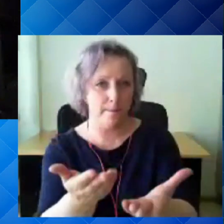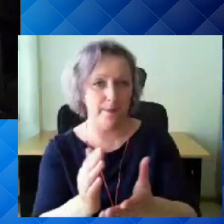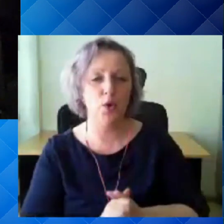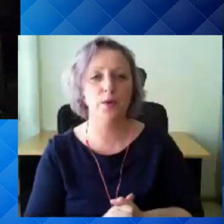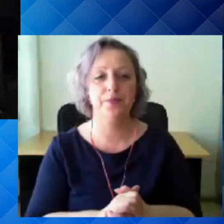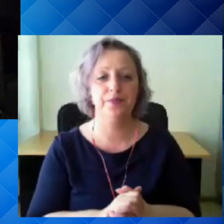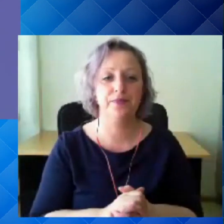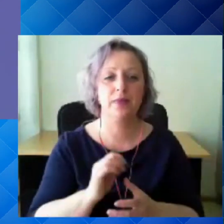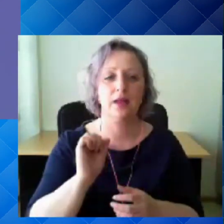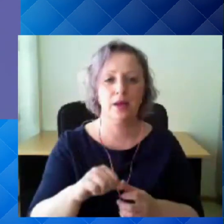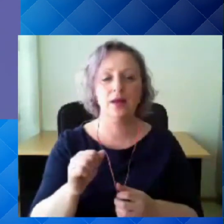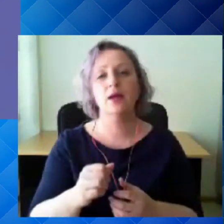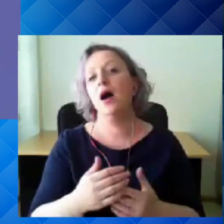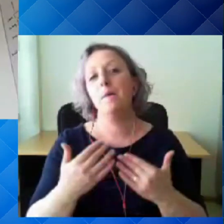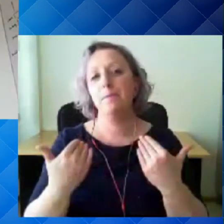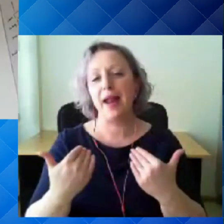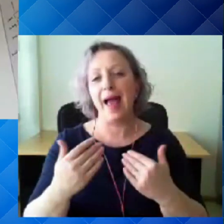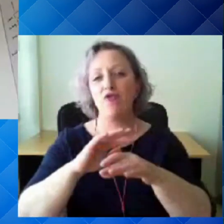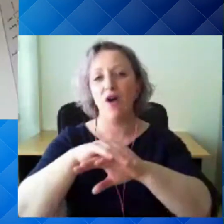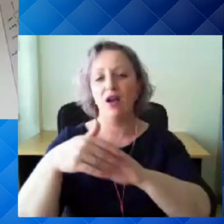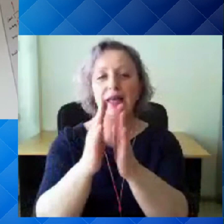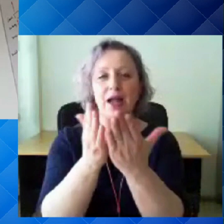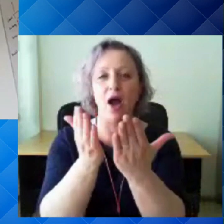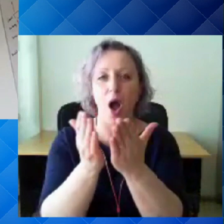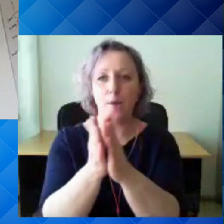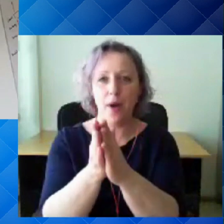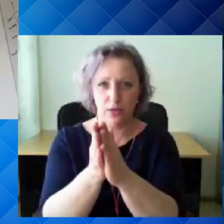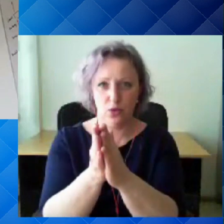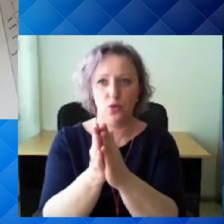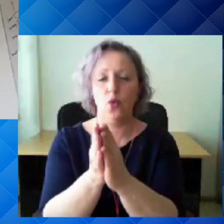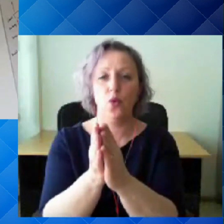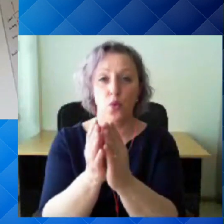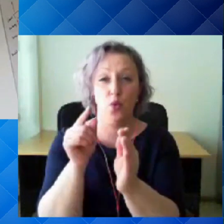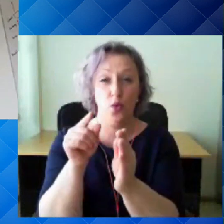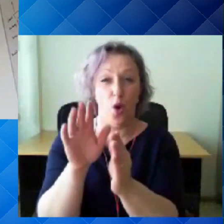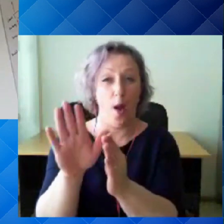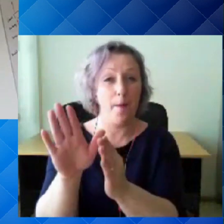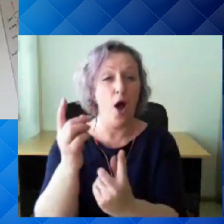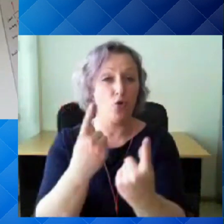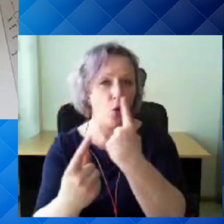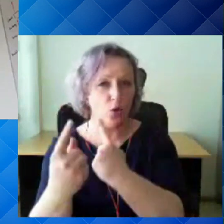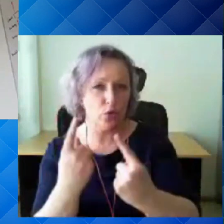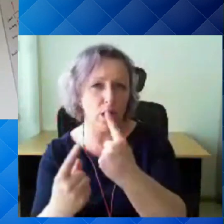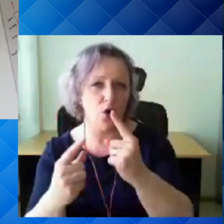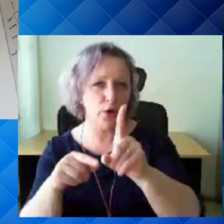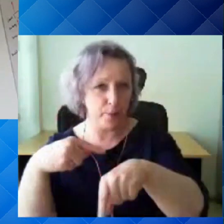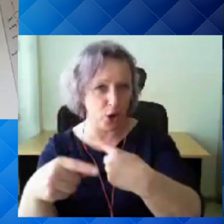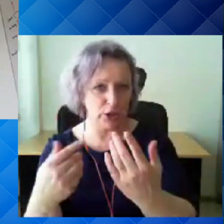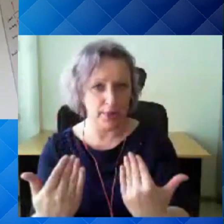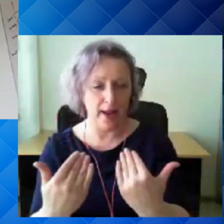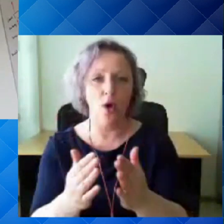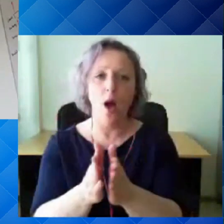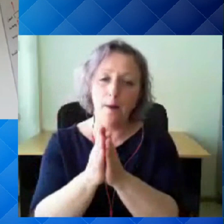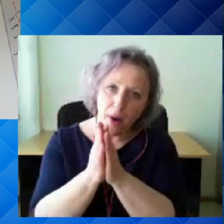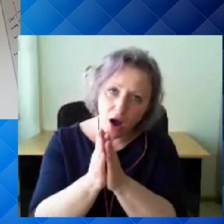Ja praegu on valge raamatu konsultatsiooniprotsess, mille puhul on palve ja